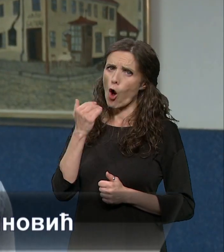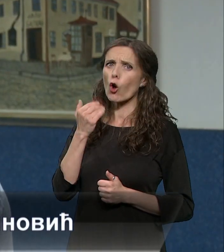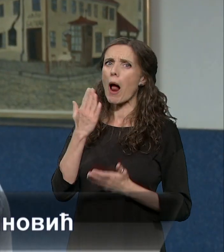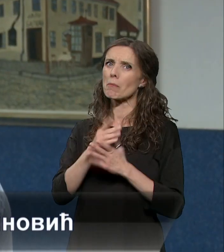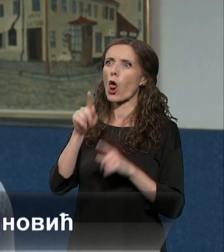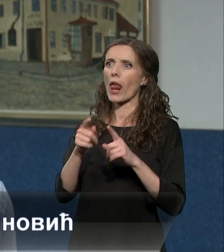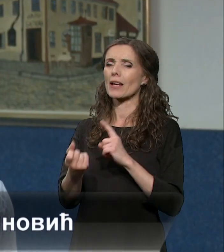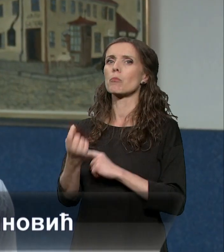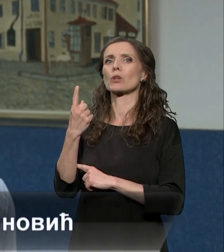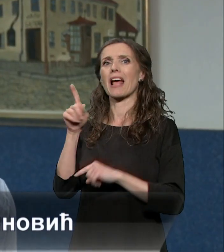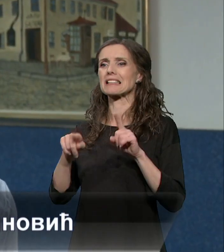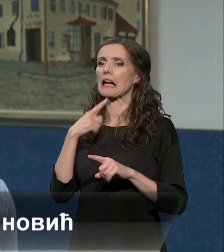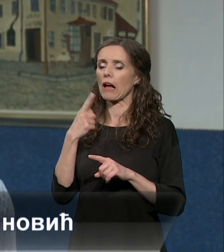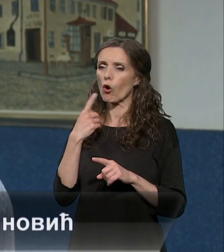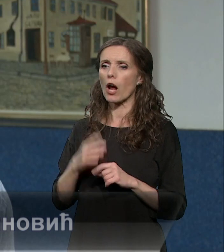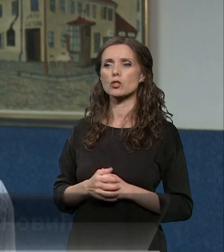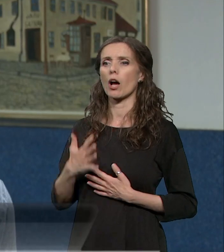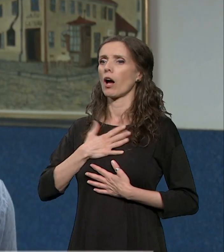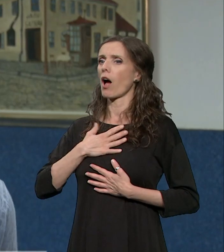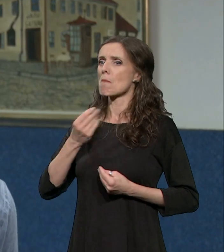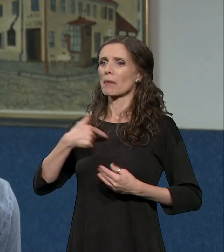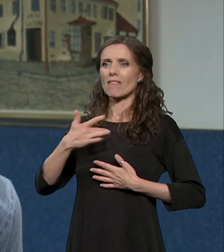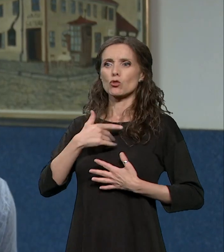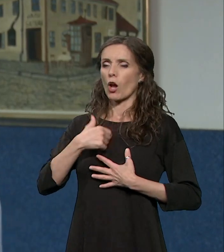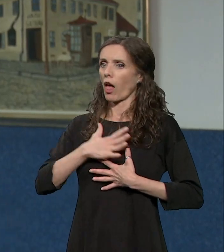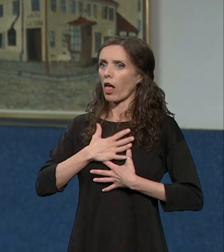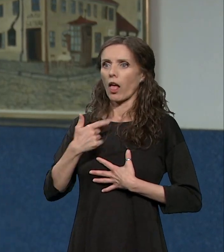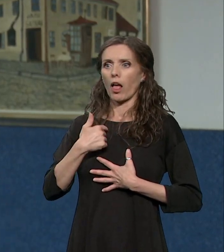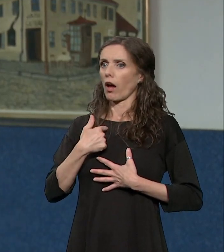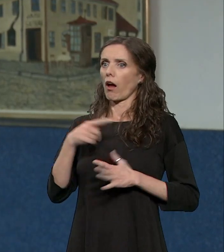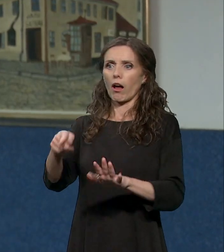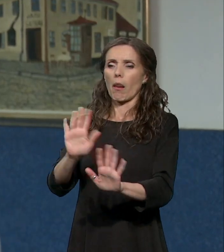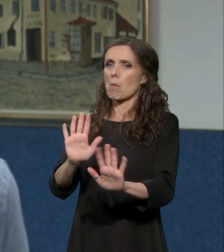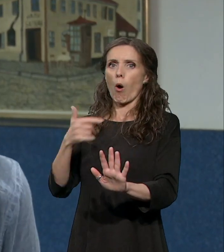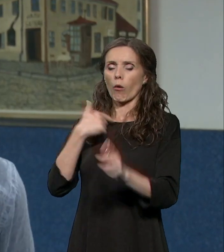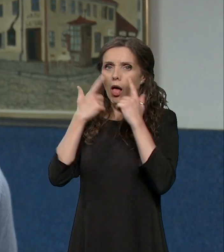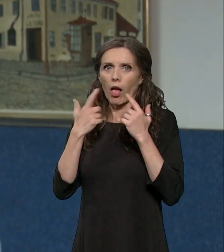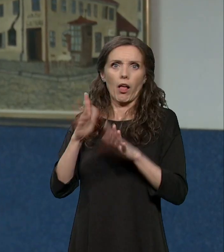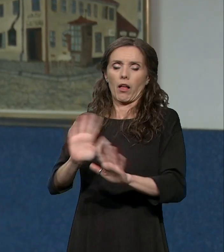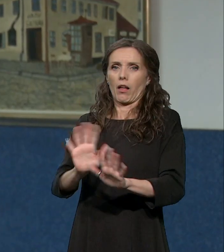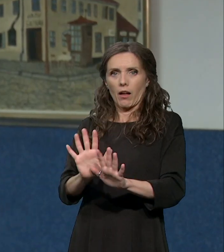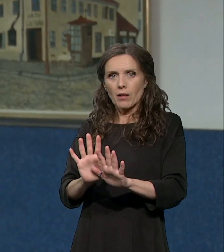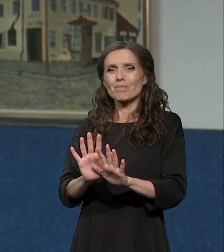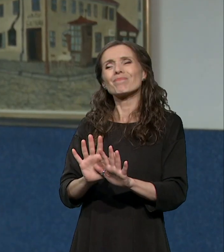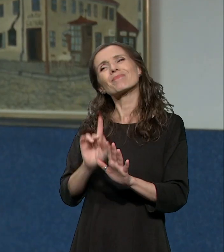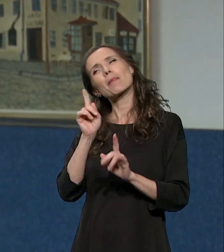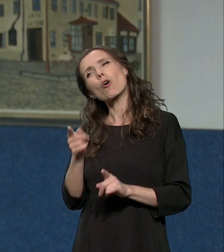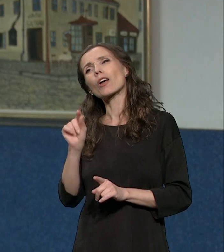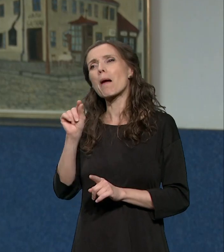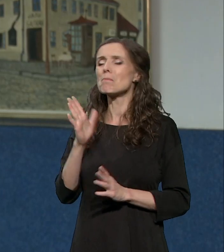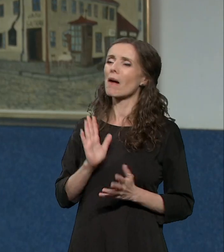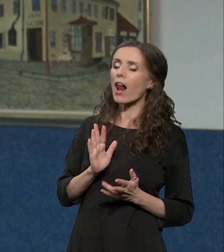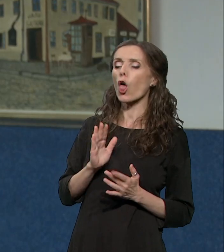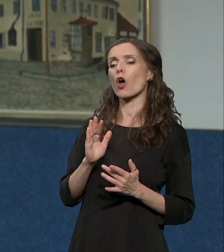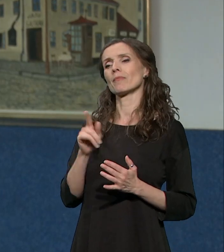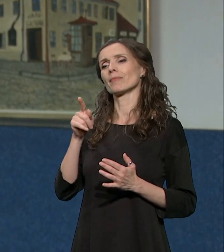ja sam preemotivna, ja ovo ne mogu, ja ću se raspasti. Dakle, mora da postoji jedan nivo, ajde da kažem, empatije, ne volim